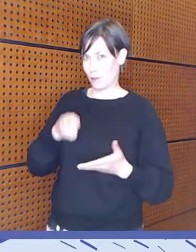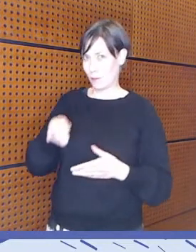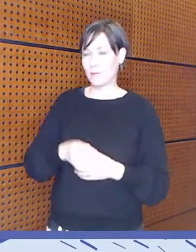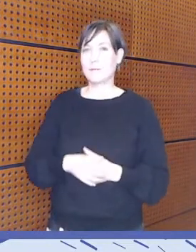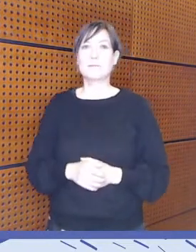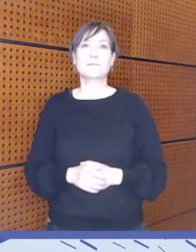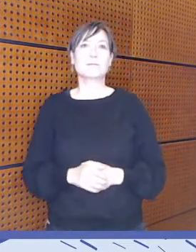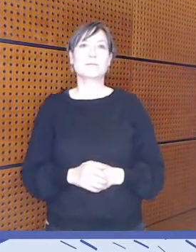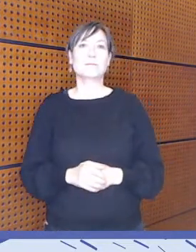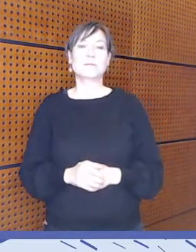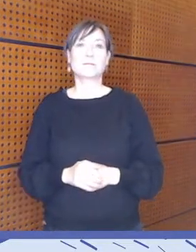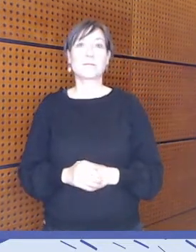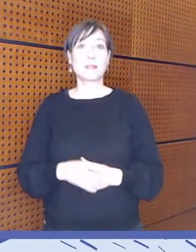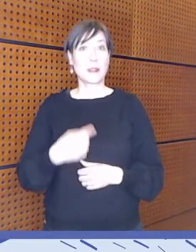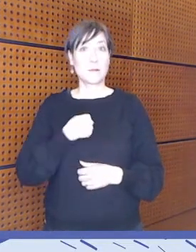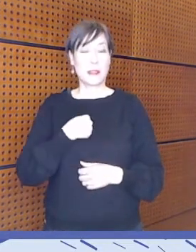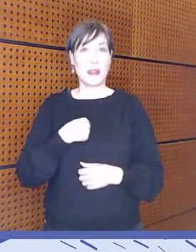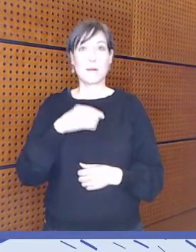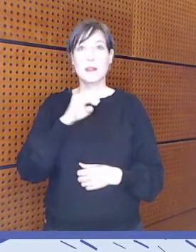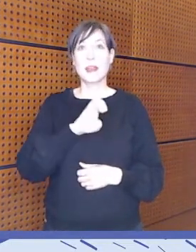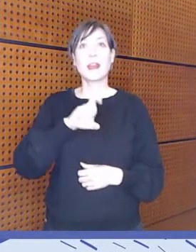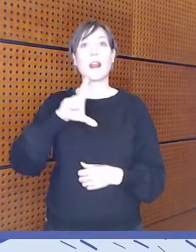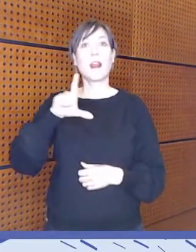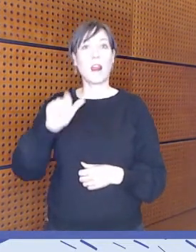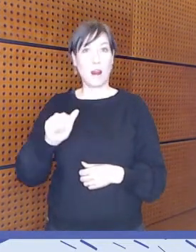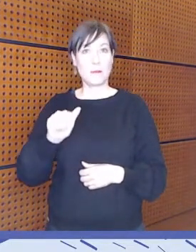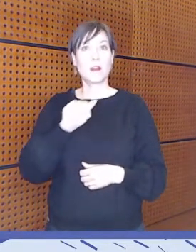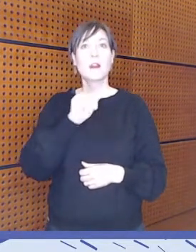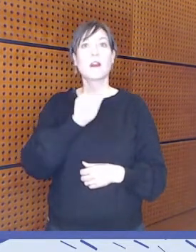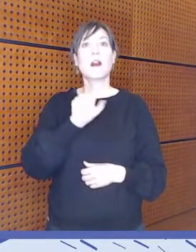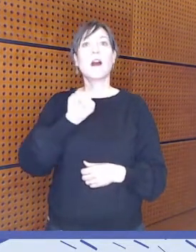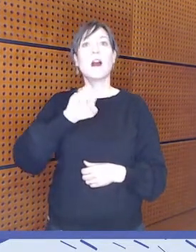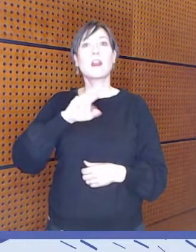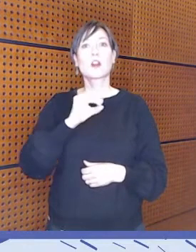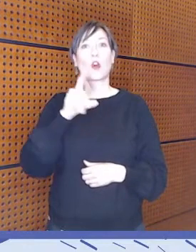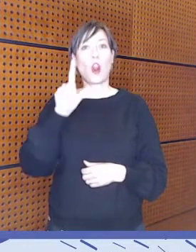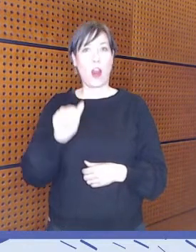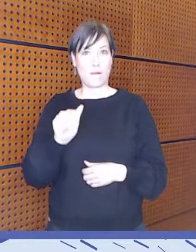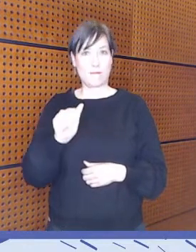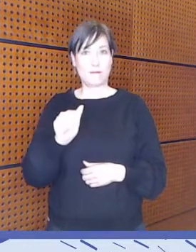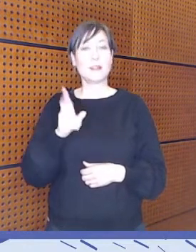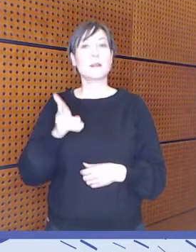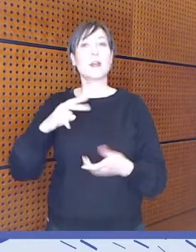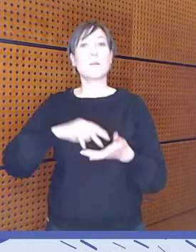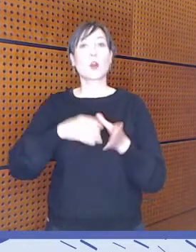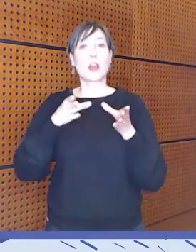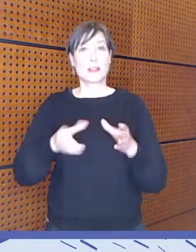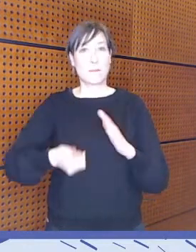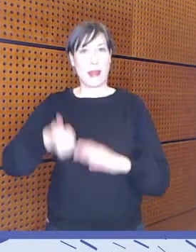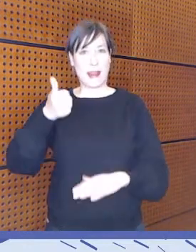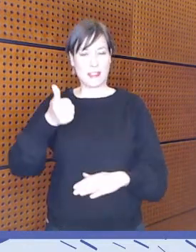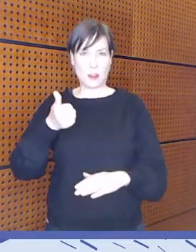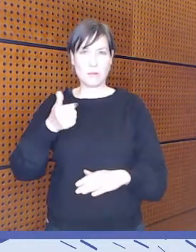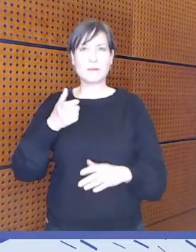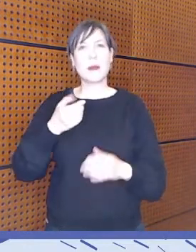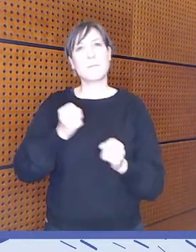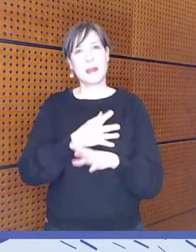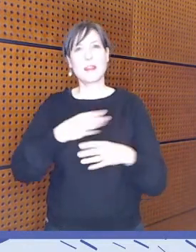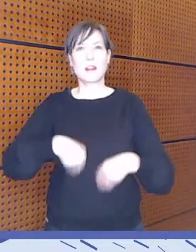Minä olen Ella Airola ja toimin projektipäällikkönä mediakasvatustiimissä